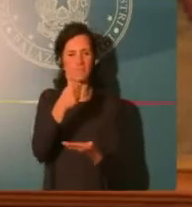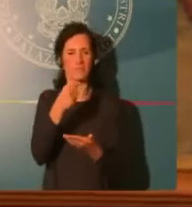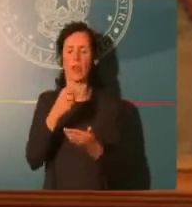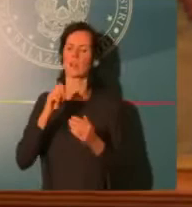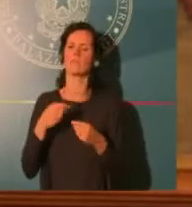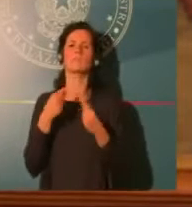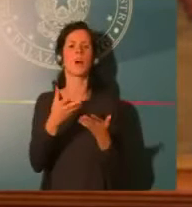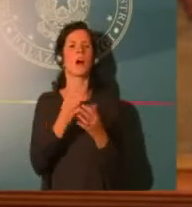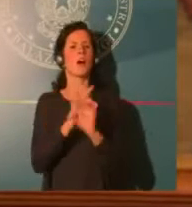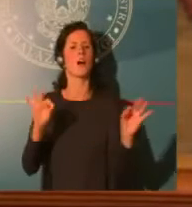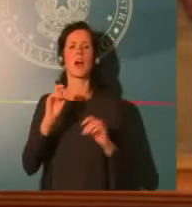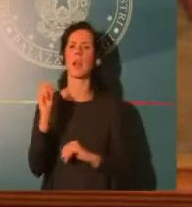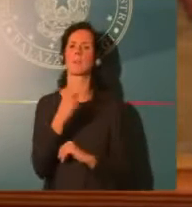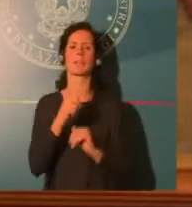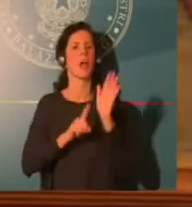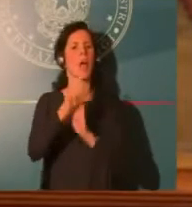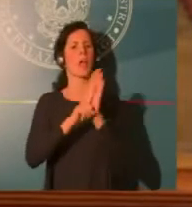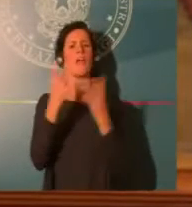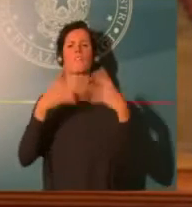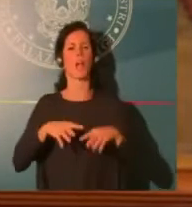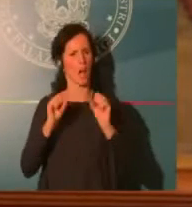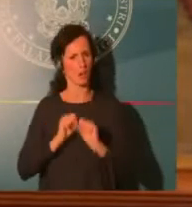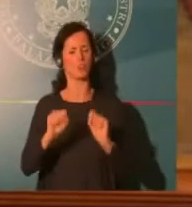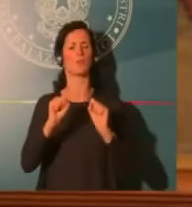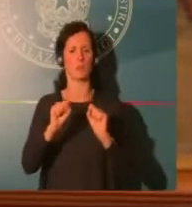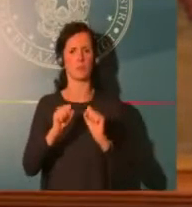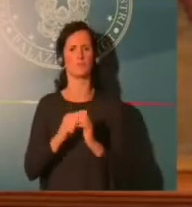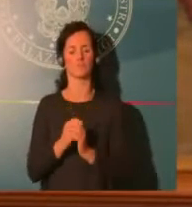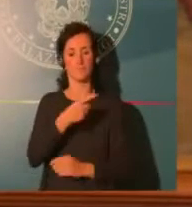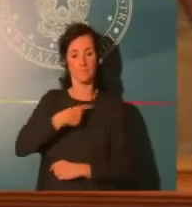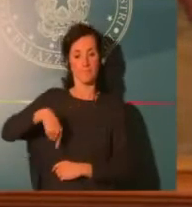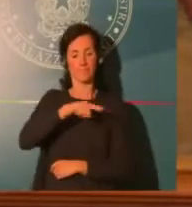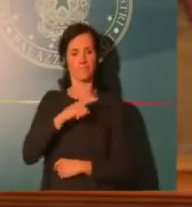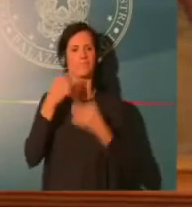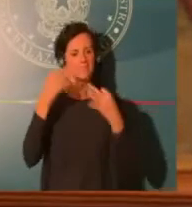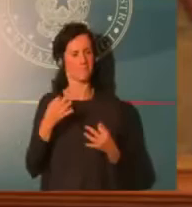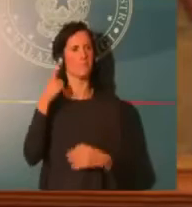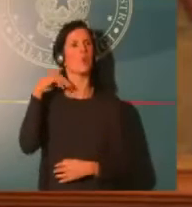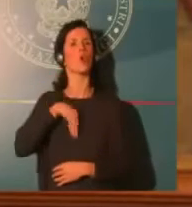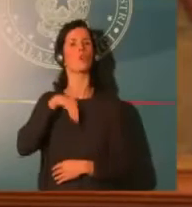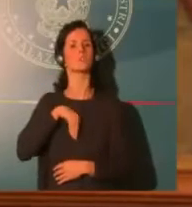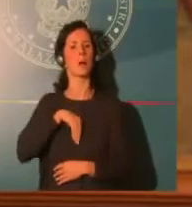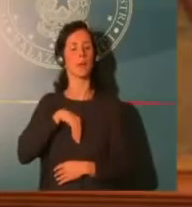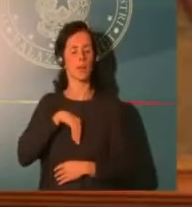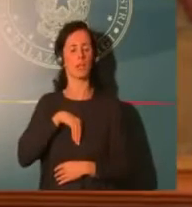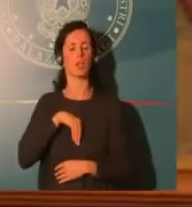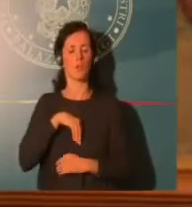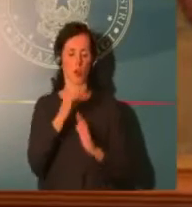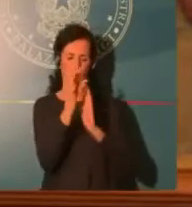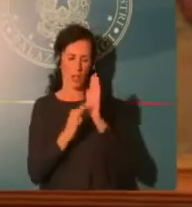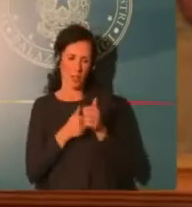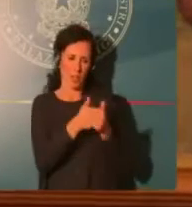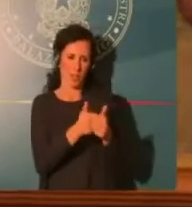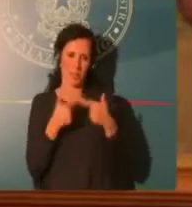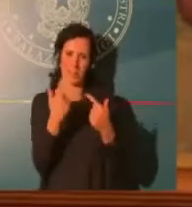necessarie dall'evoluzione della curva epidemiologica hanno anche costretto molti esercenti, molte